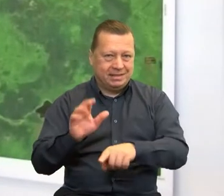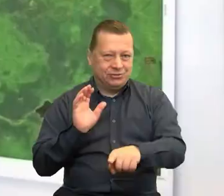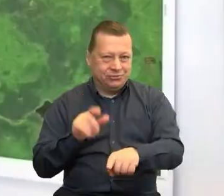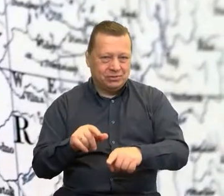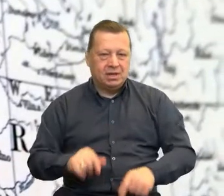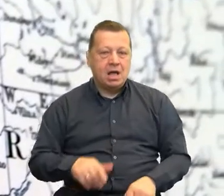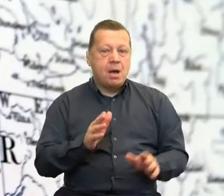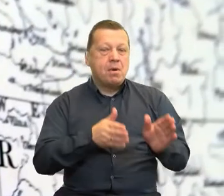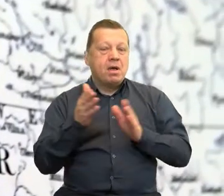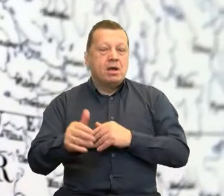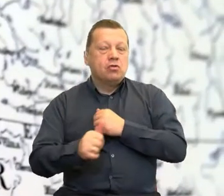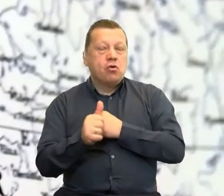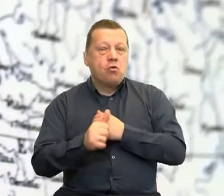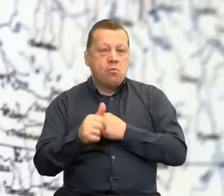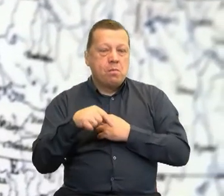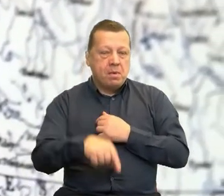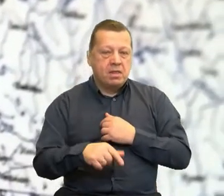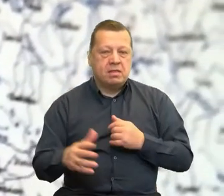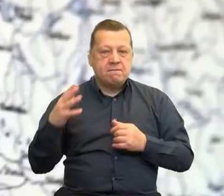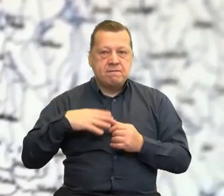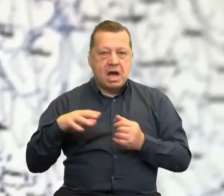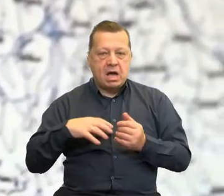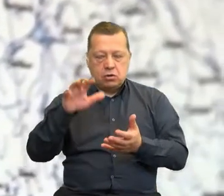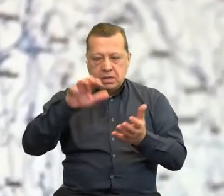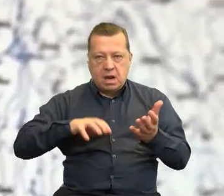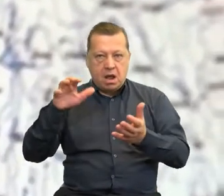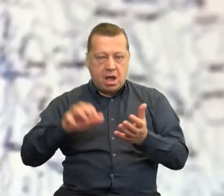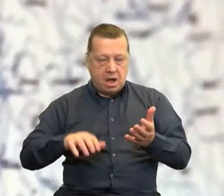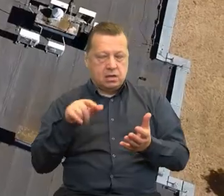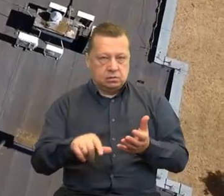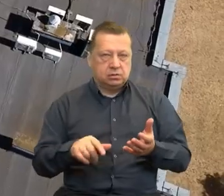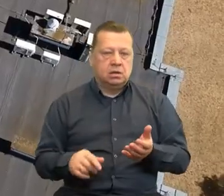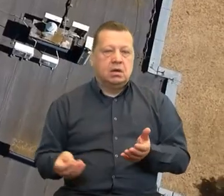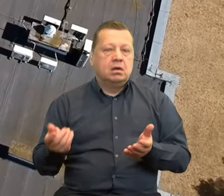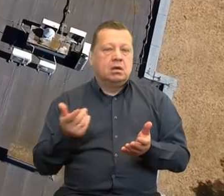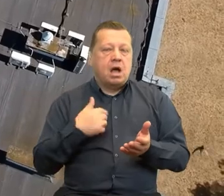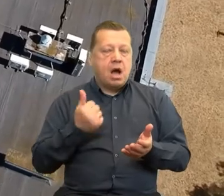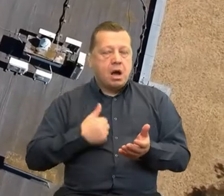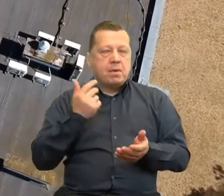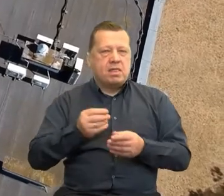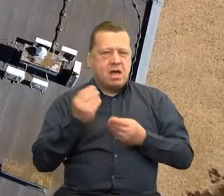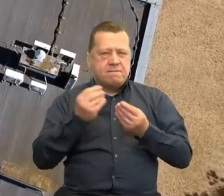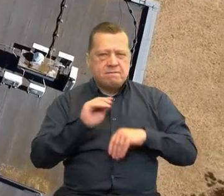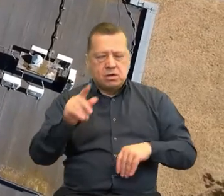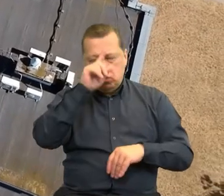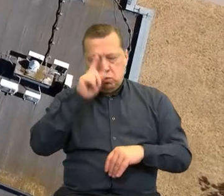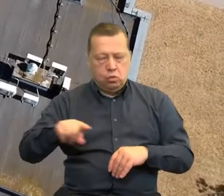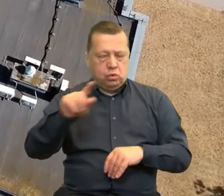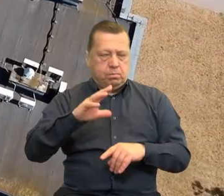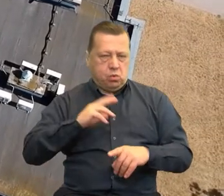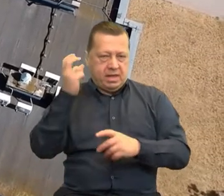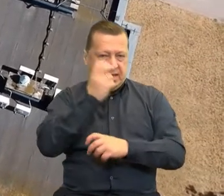dokumentem było dobranie wartościowych treści w taki sposób, aby zainteresowały one jak najszersze grono odbiorców.